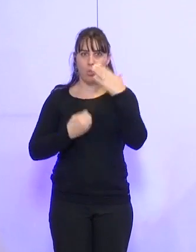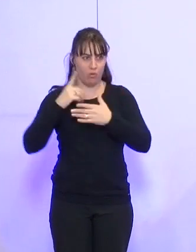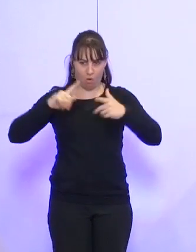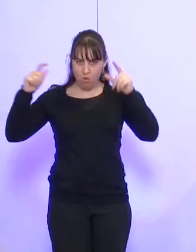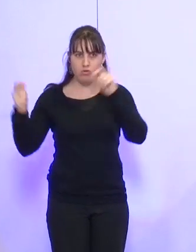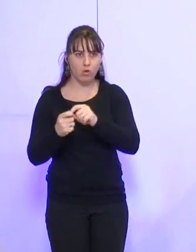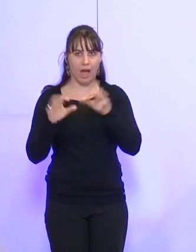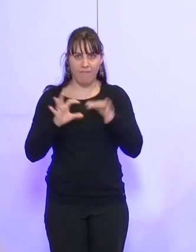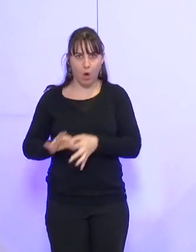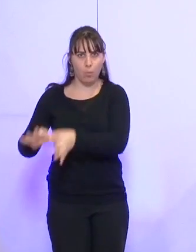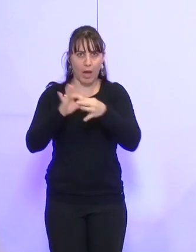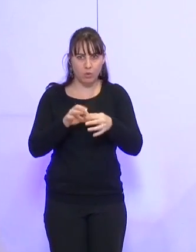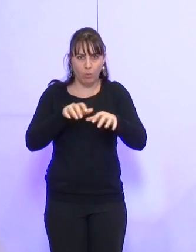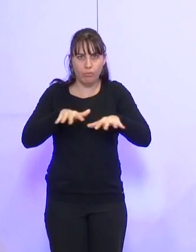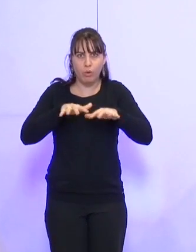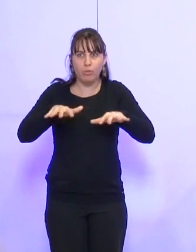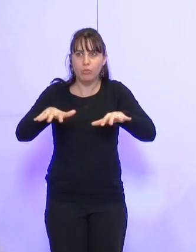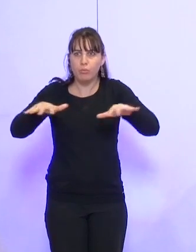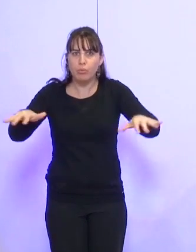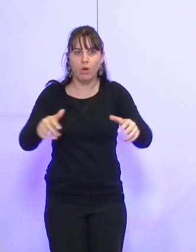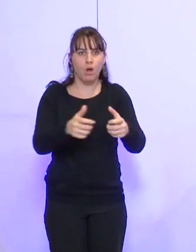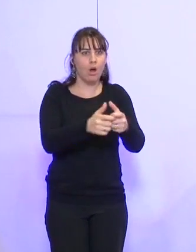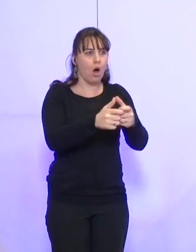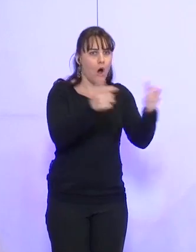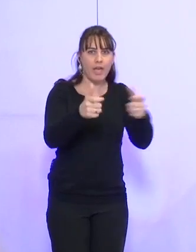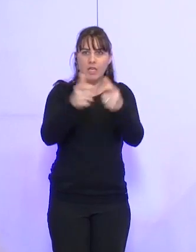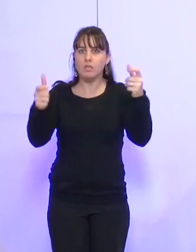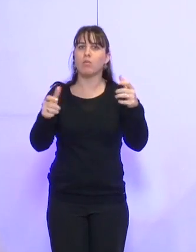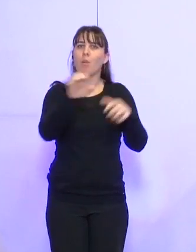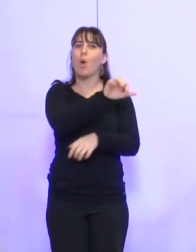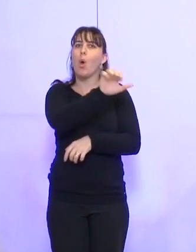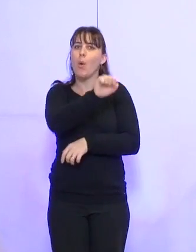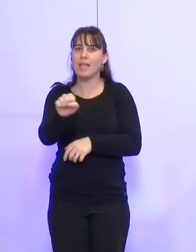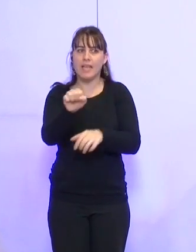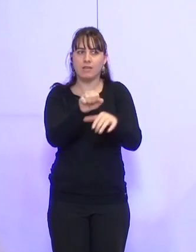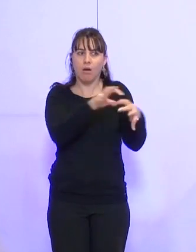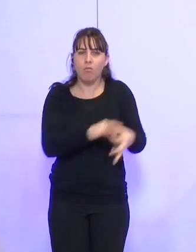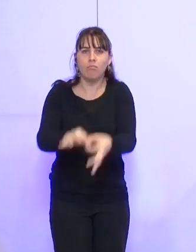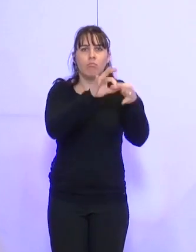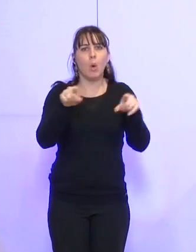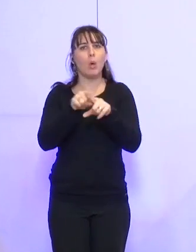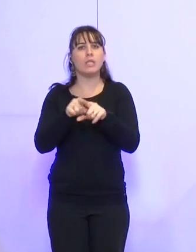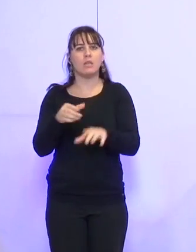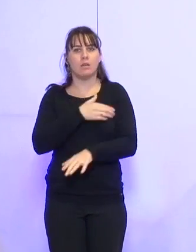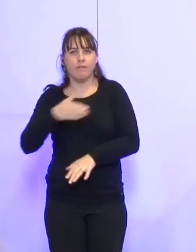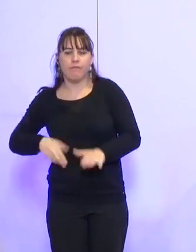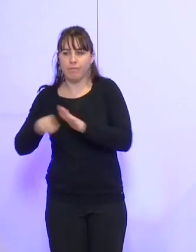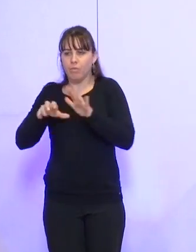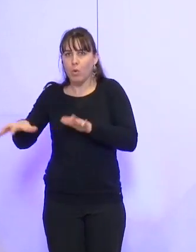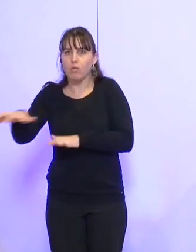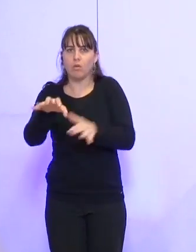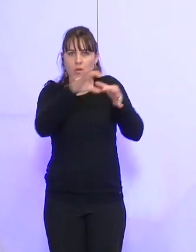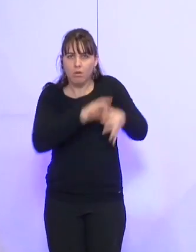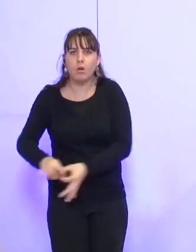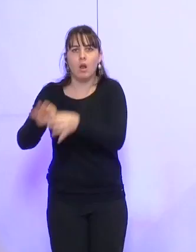se multiplient, initiées par des organisations et réseaux de l'économie sociale et solidaire en lien avec les collectivités locales et territoriales et les